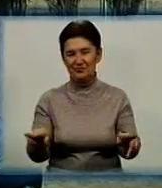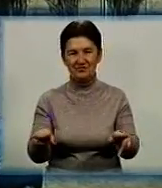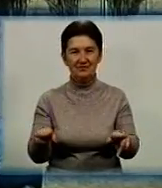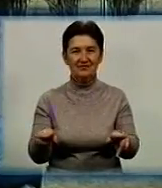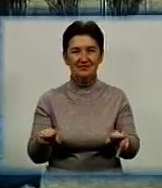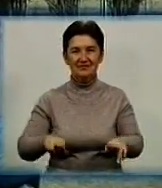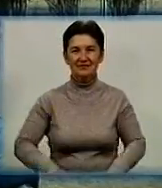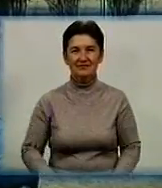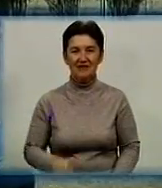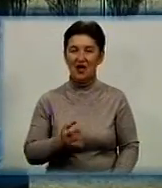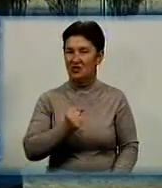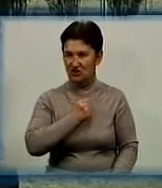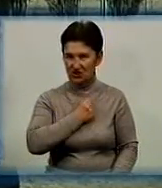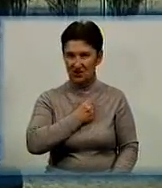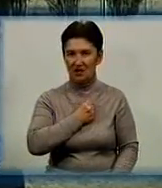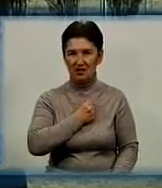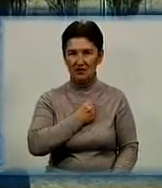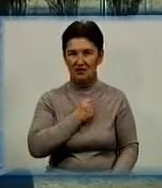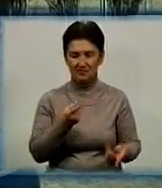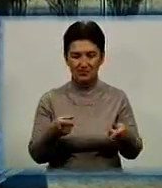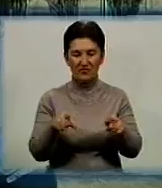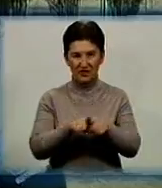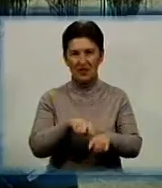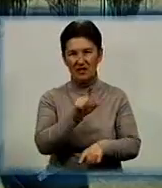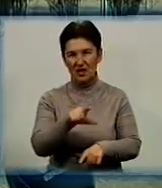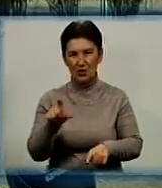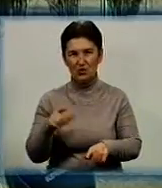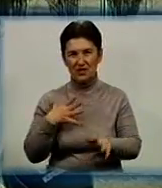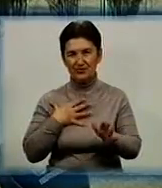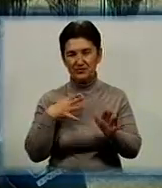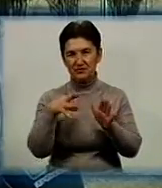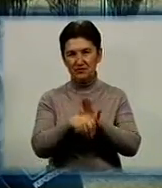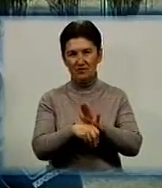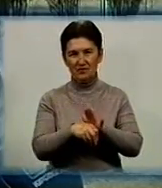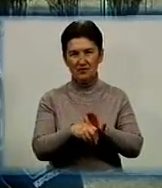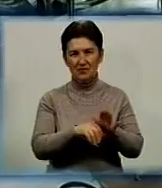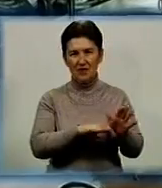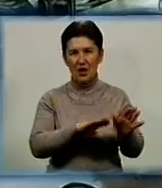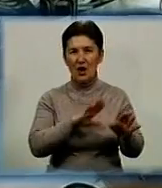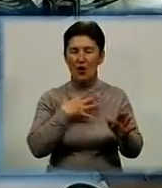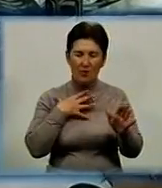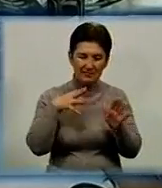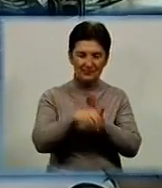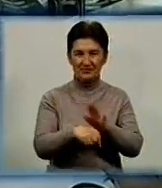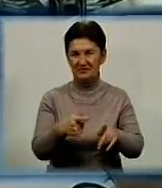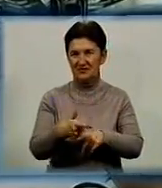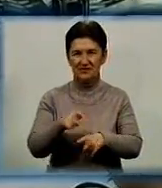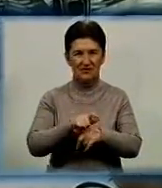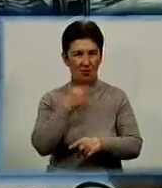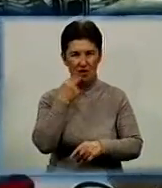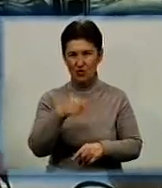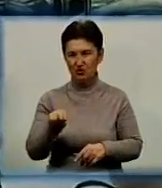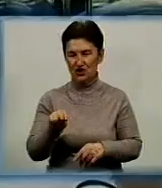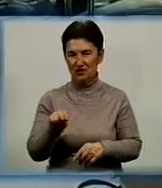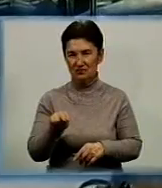Ну, жаль, що, звісно, такі люди від нас уходять. Уходять найкращі, до жаль. Указом президента України Віктора